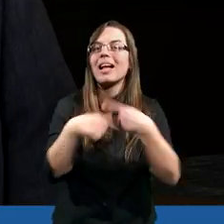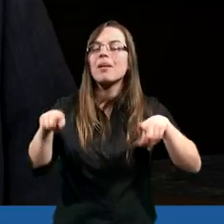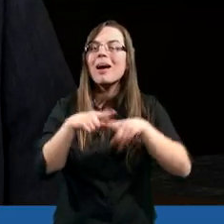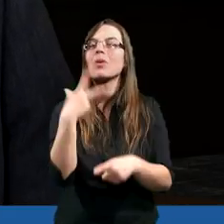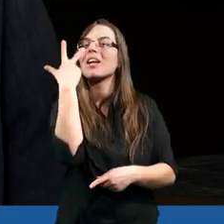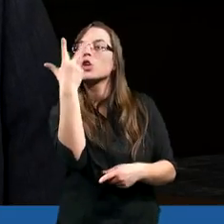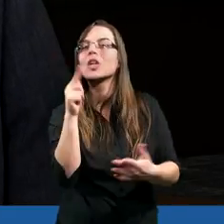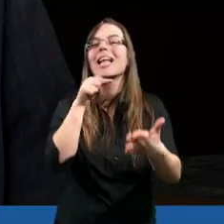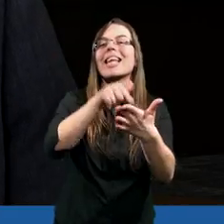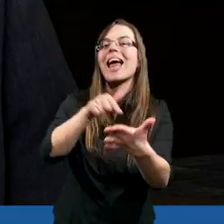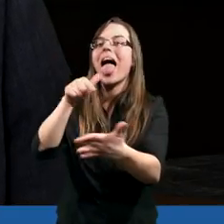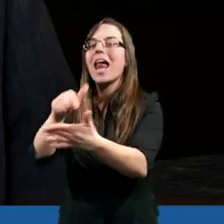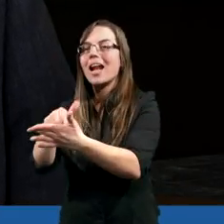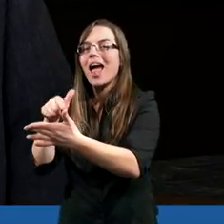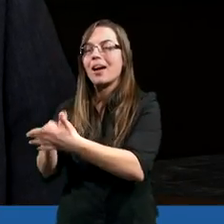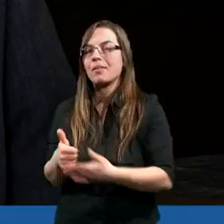spełniać trzy cele.